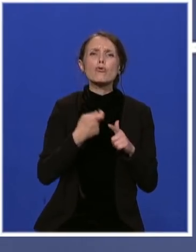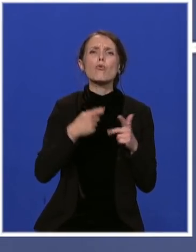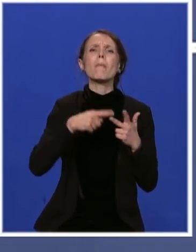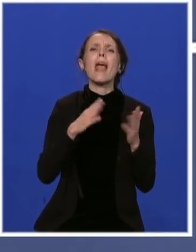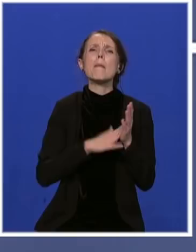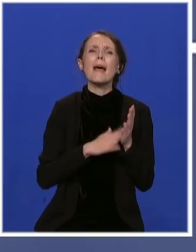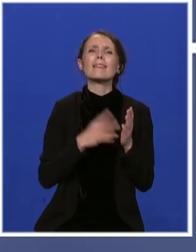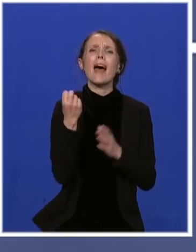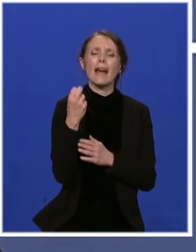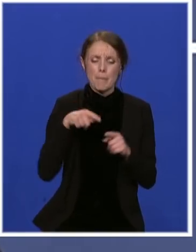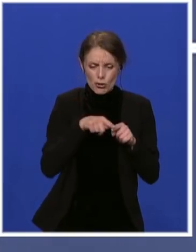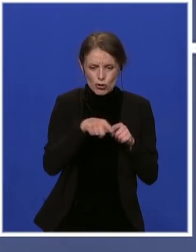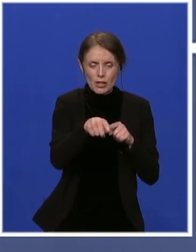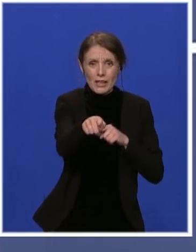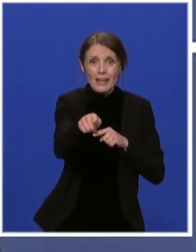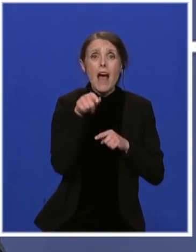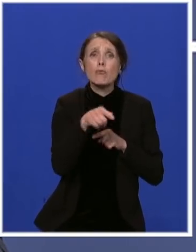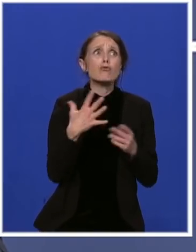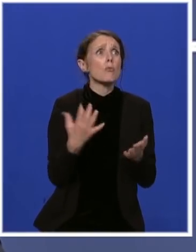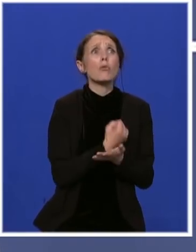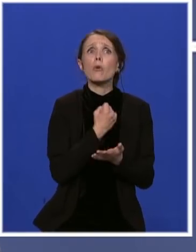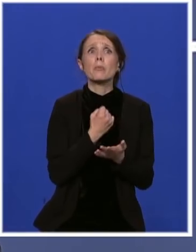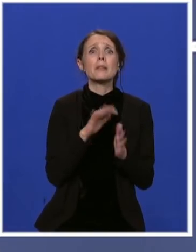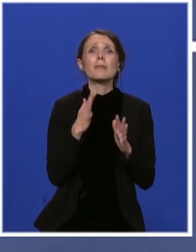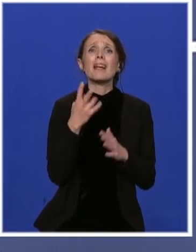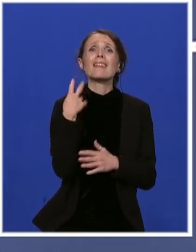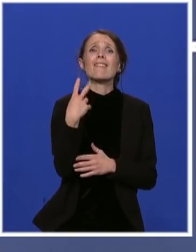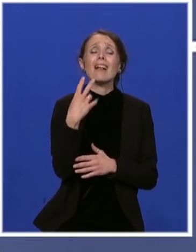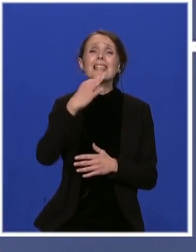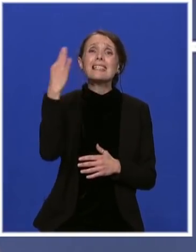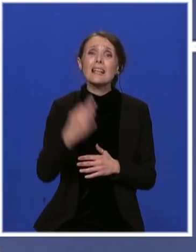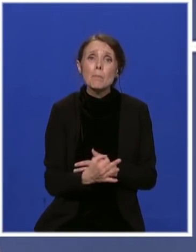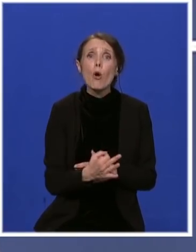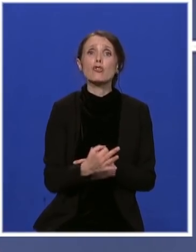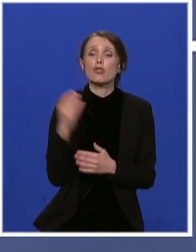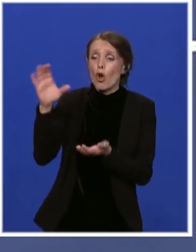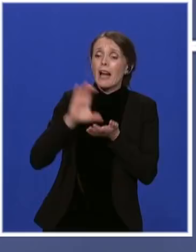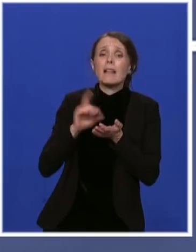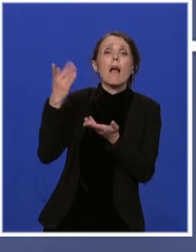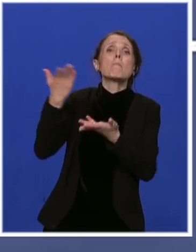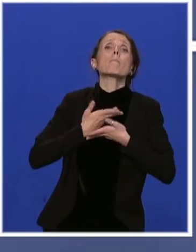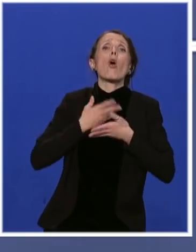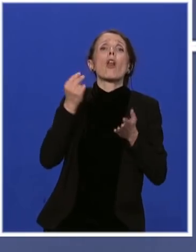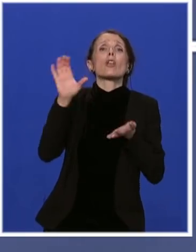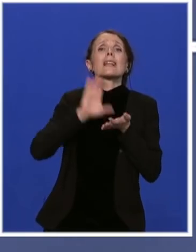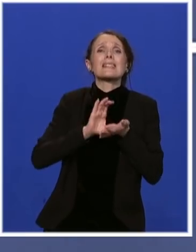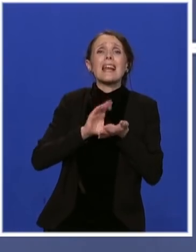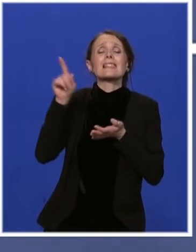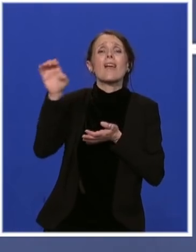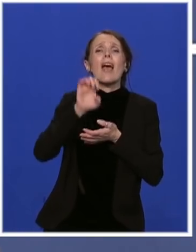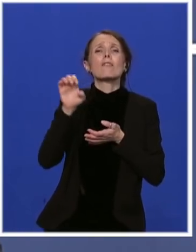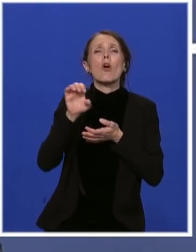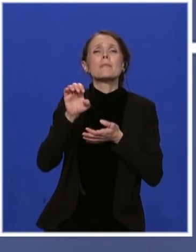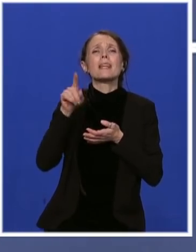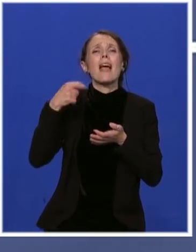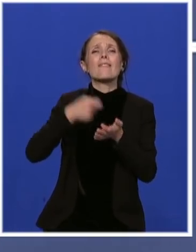Priština. Dakle, mi dobijamo tu, dobit ćemo 20% granta, 20% poklonjenih srestava od Evropske investicijone banke. To